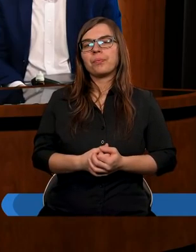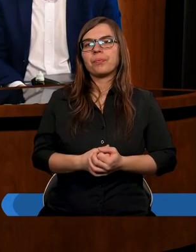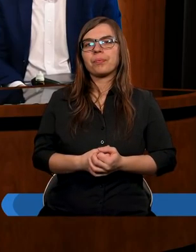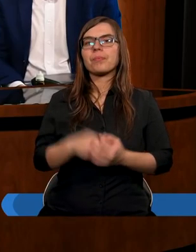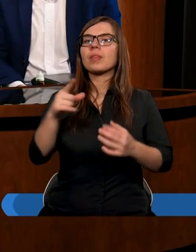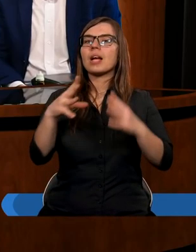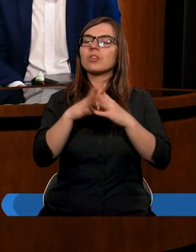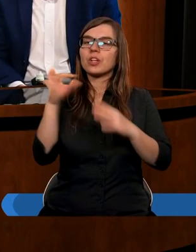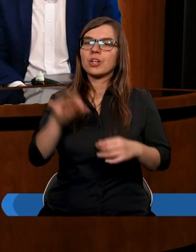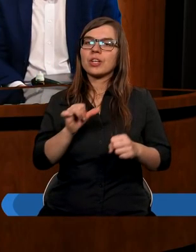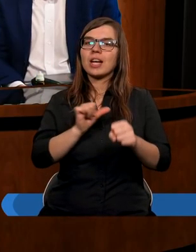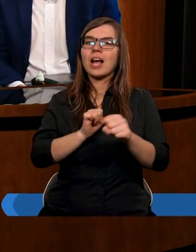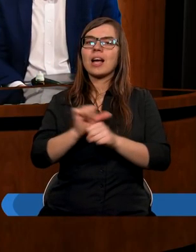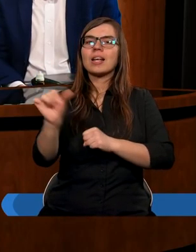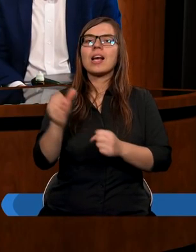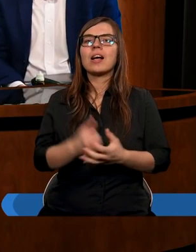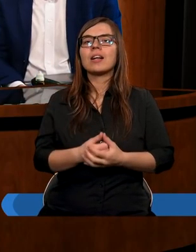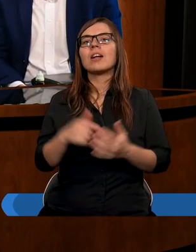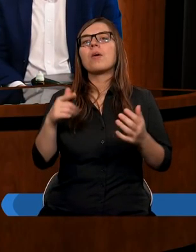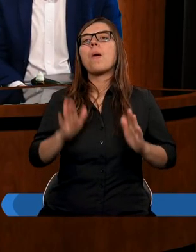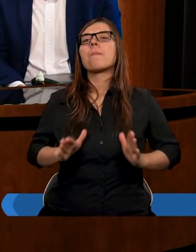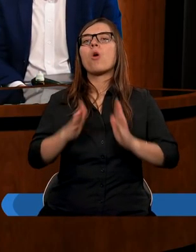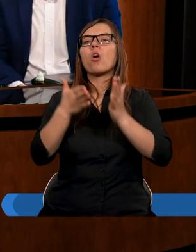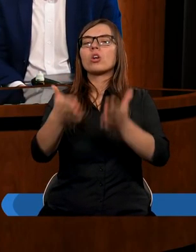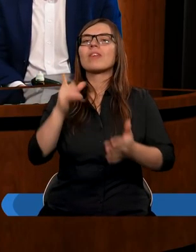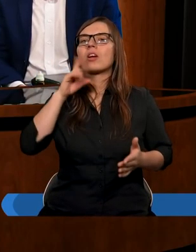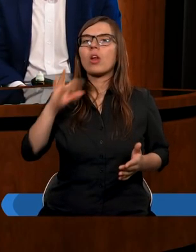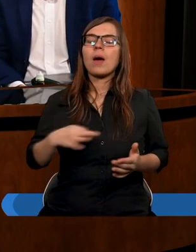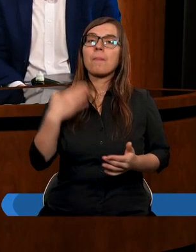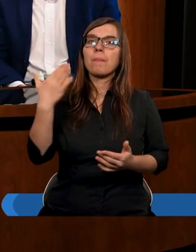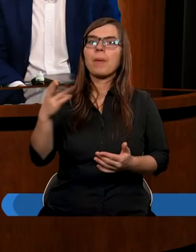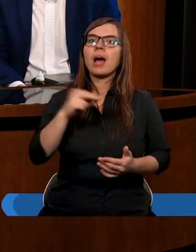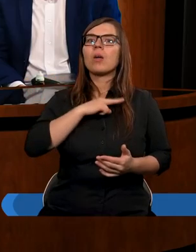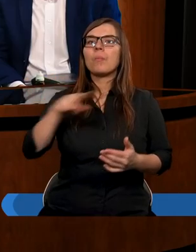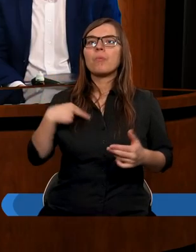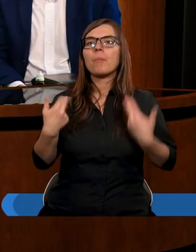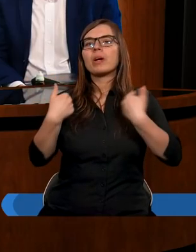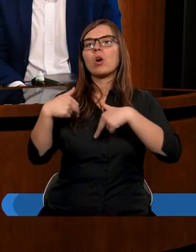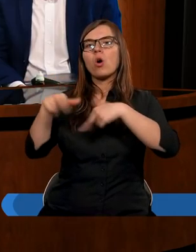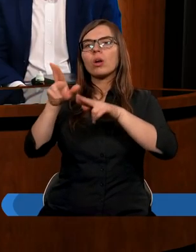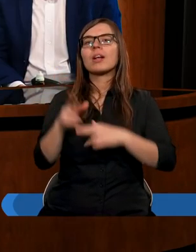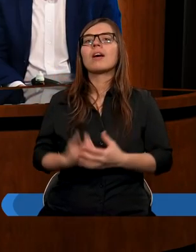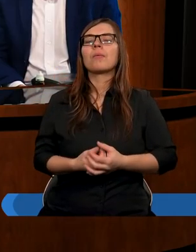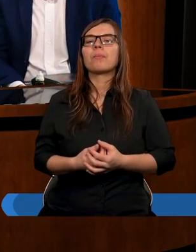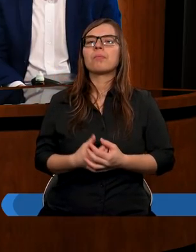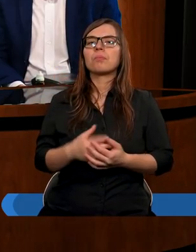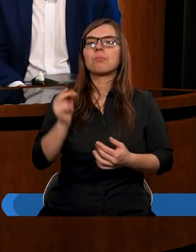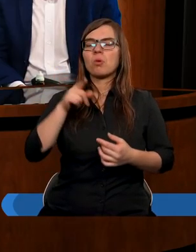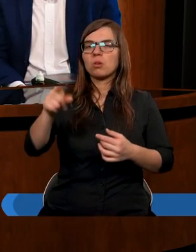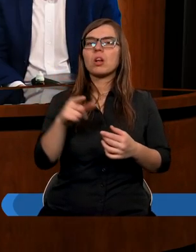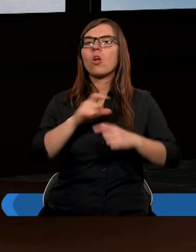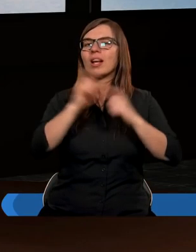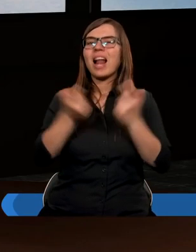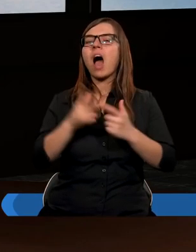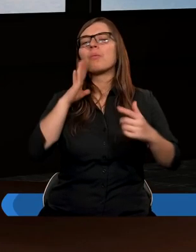Ta dziesięcina jest poświęcona Panu, bo my oddajemy i myślę, że to tylko cały